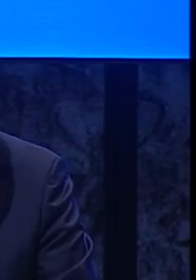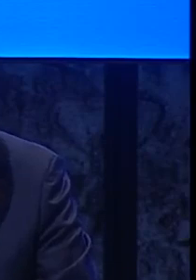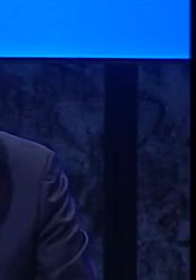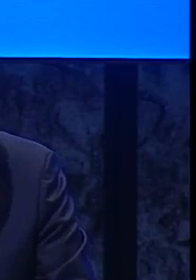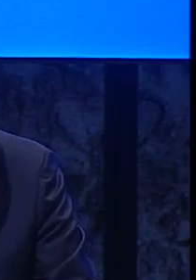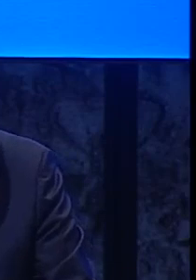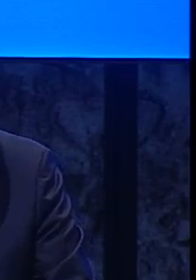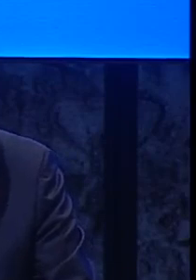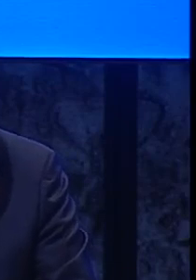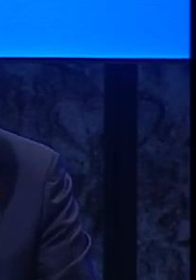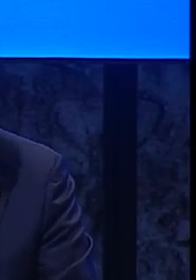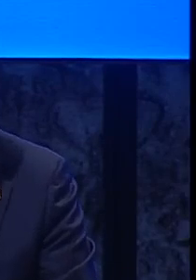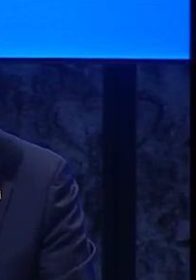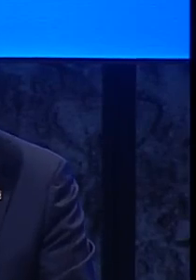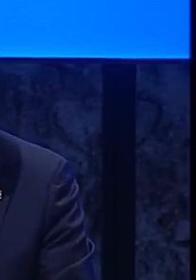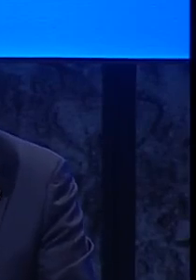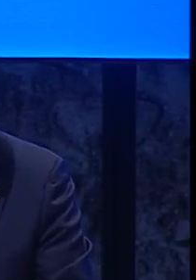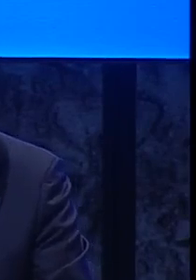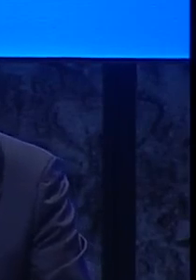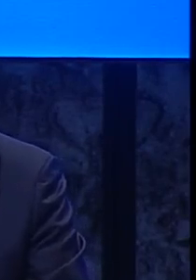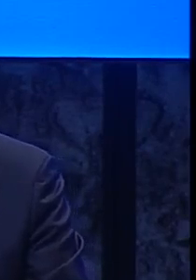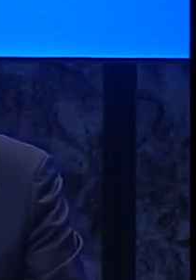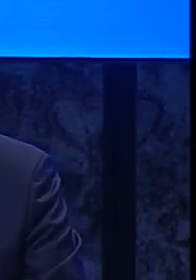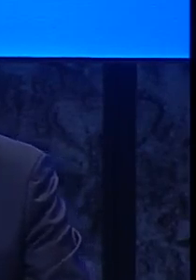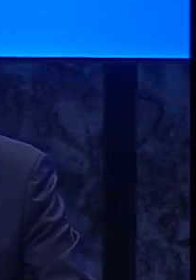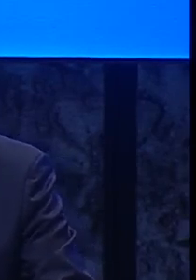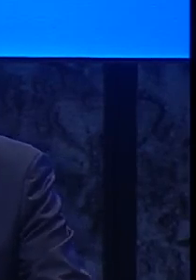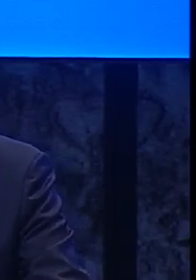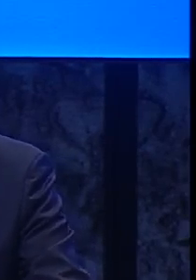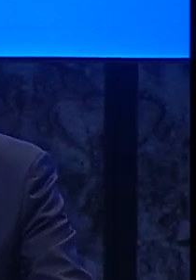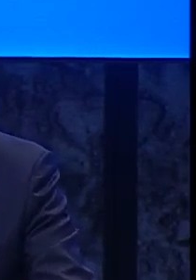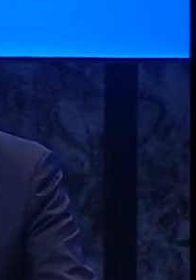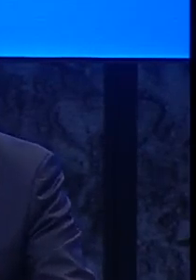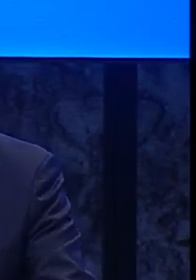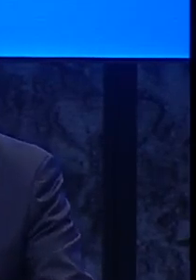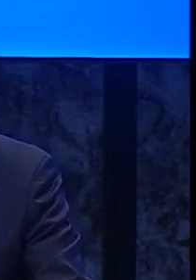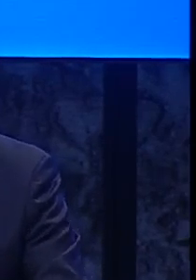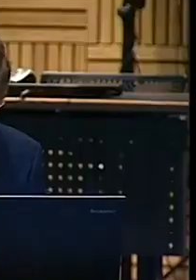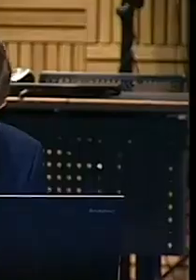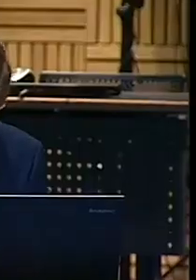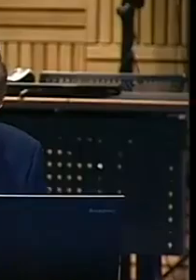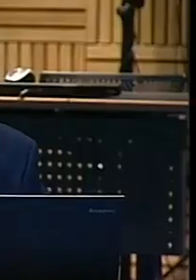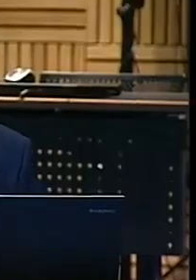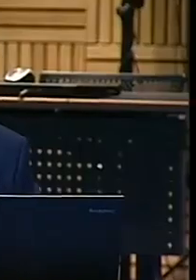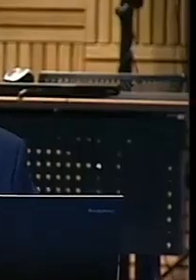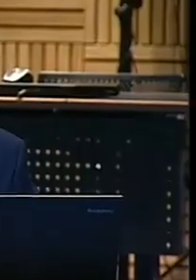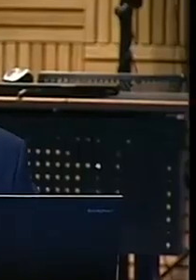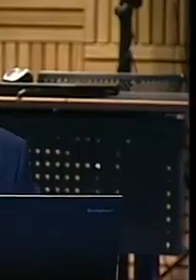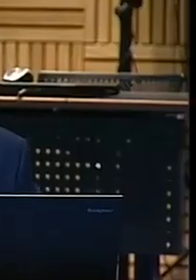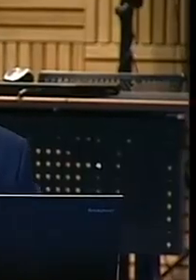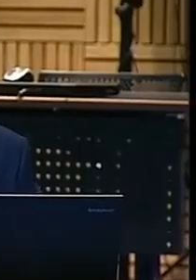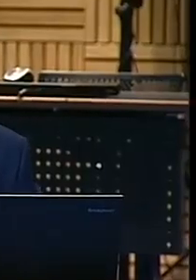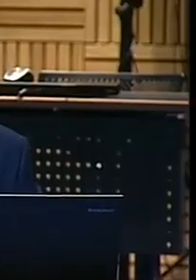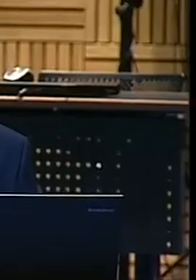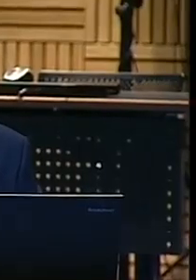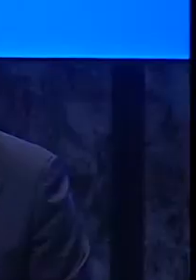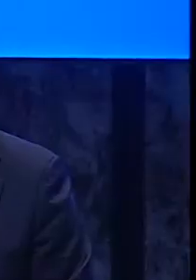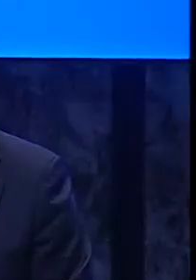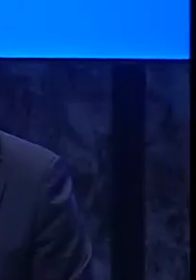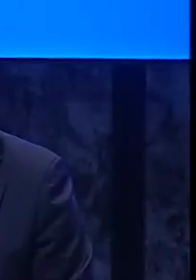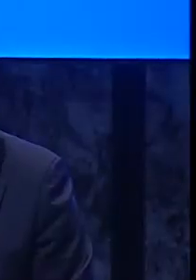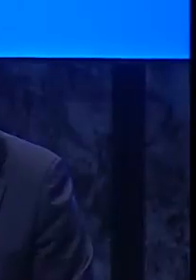za 2021. godinu. Najprije zahvala svima koji su jučer